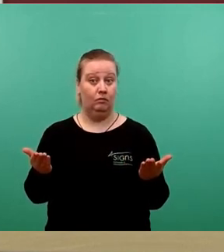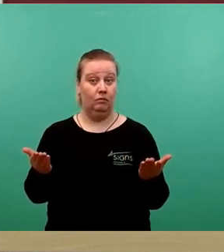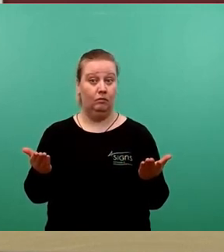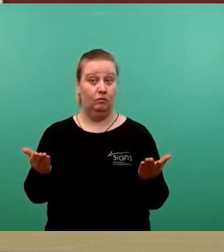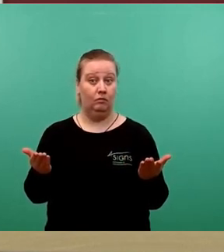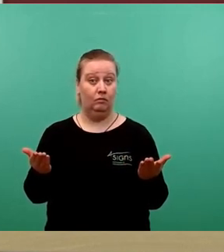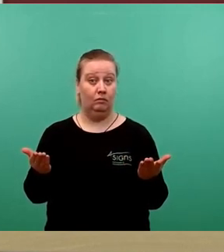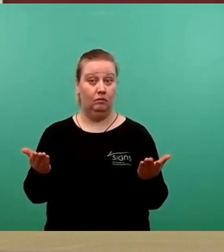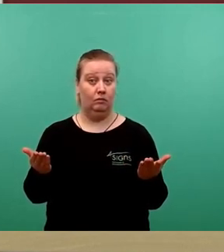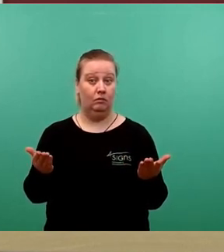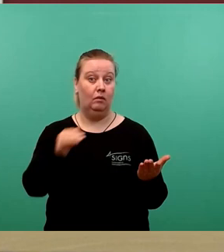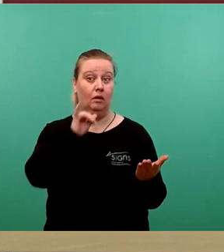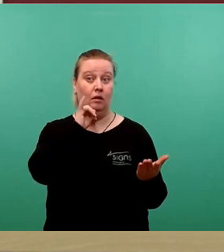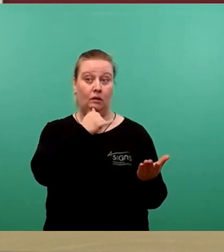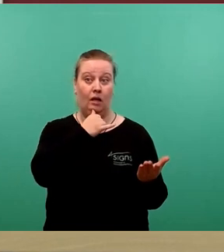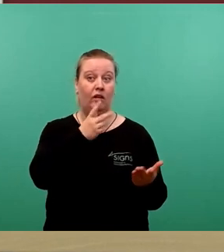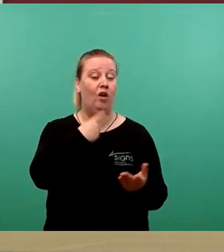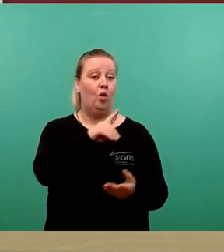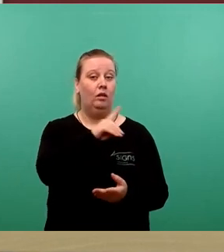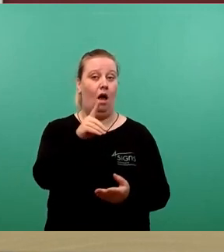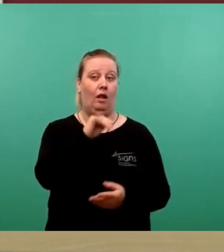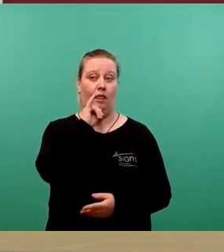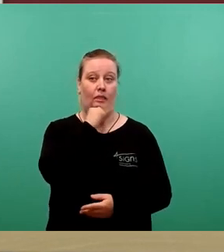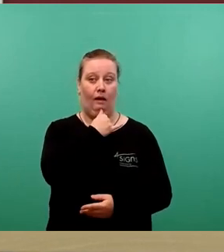Nein, Frau Dagen nicht.